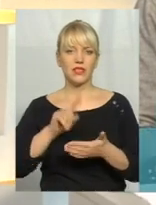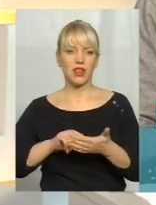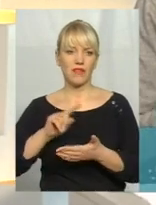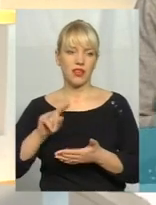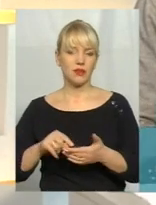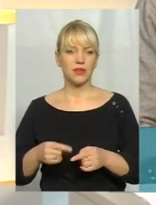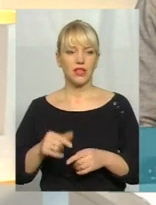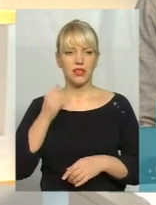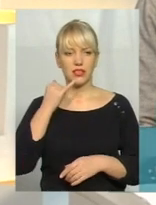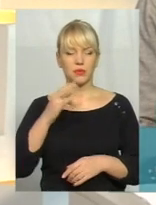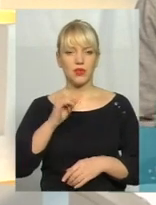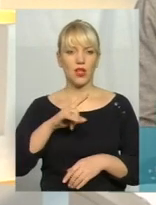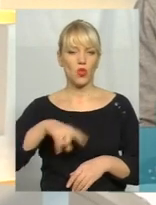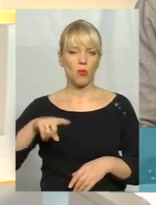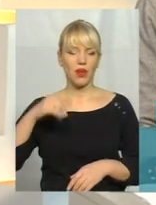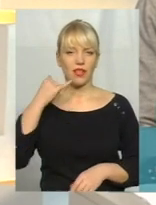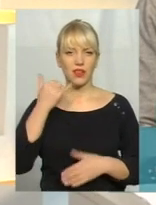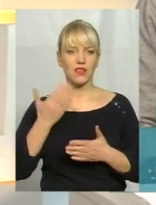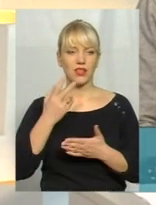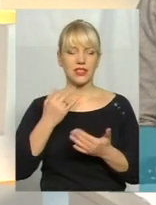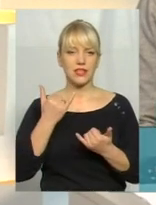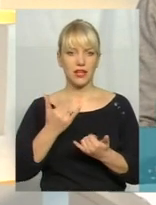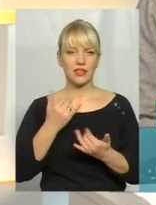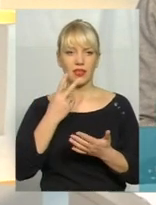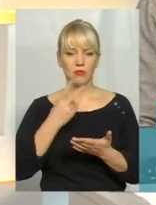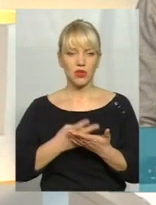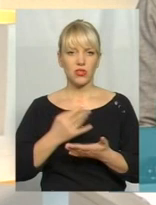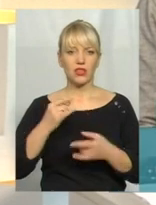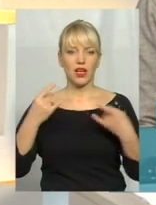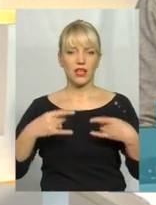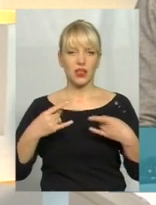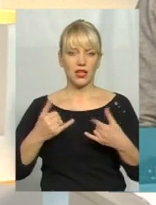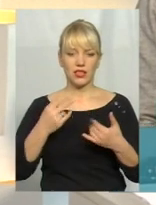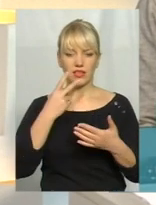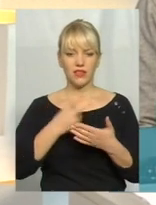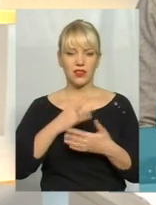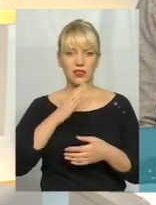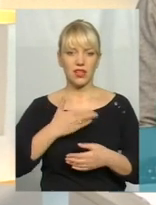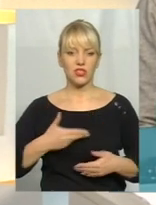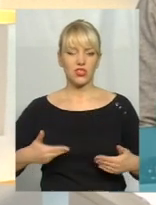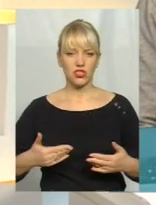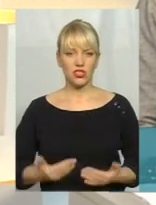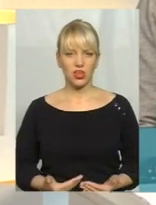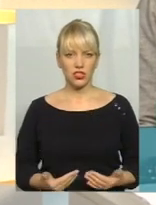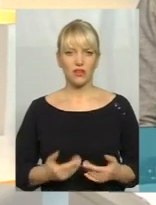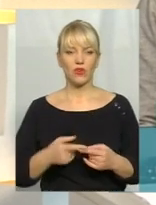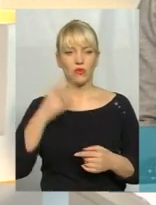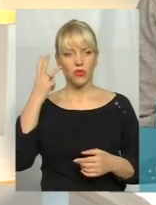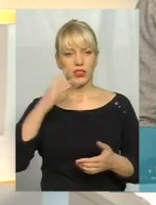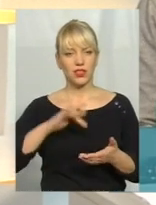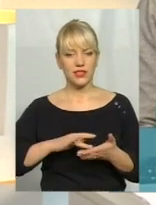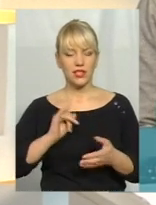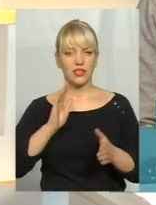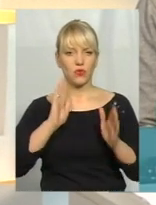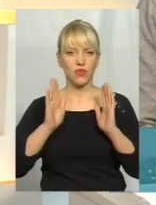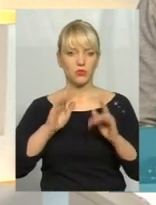на номера телефона, які будуть зараз показані на екрані, а також дивитися нас наживо на сторінці Поділля Центру у мережі Фейсбук і